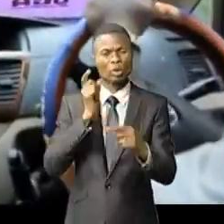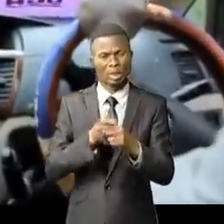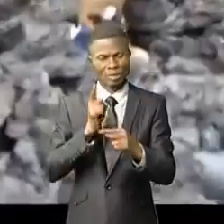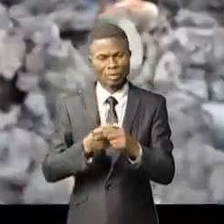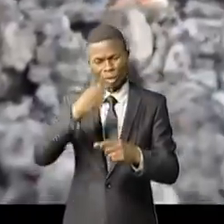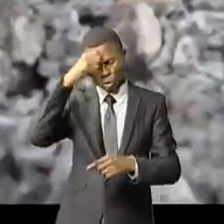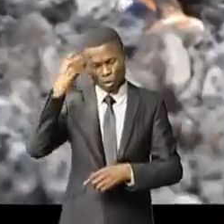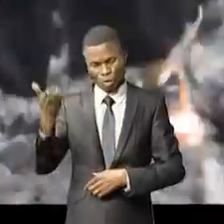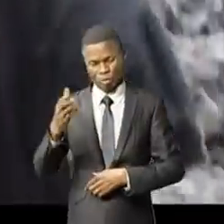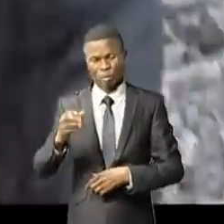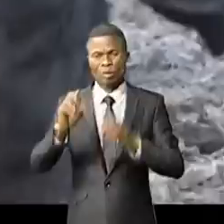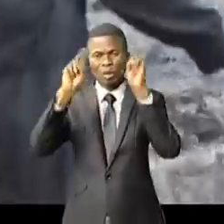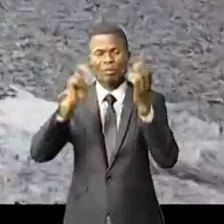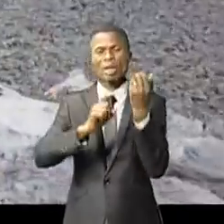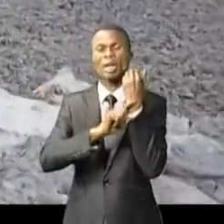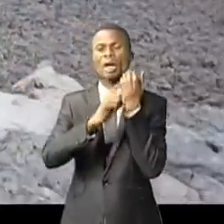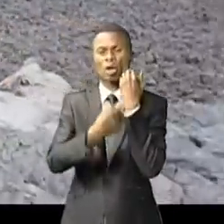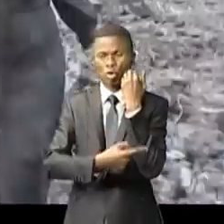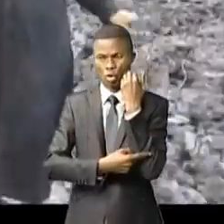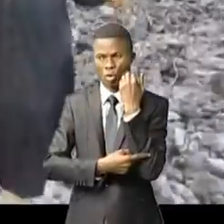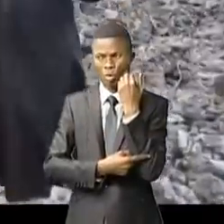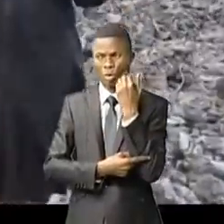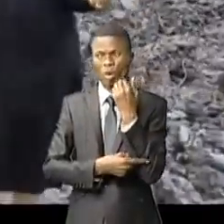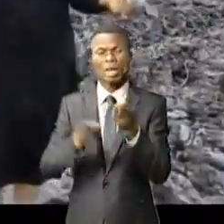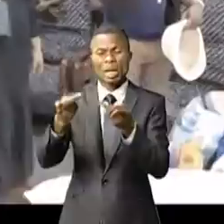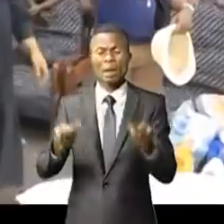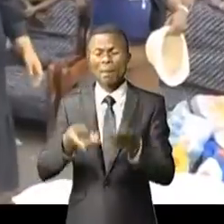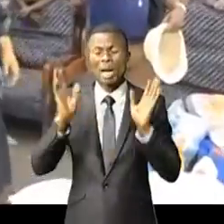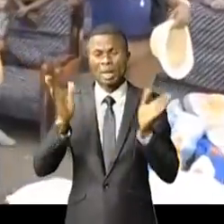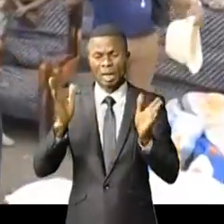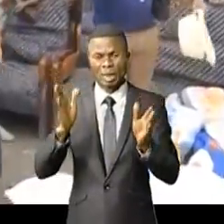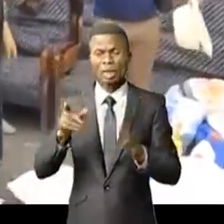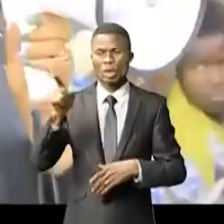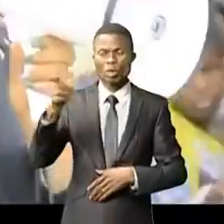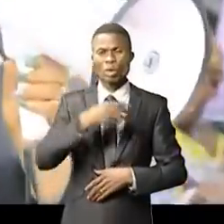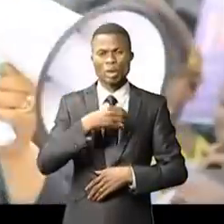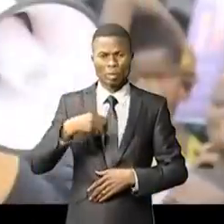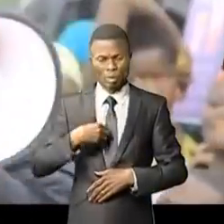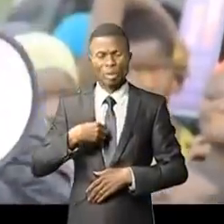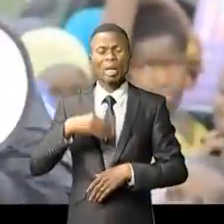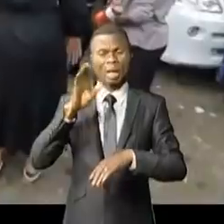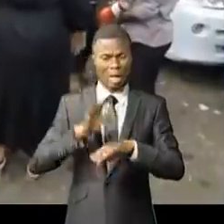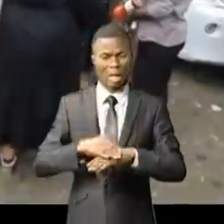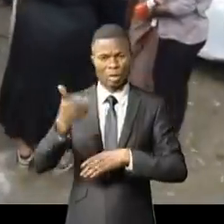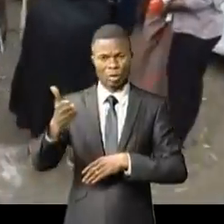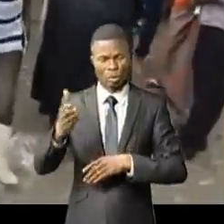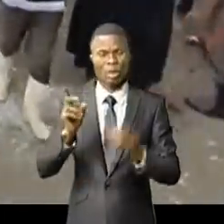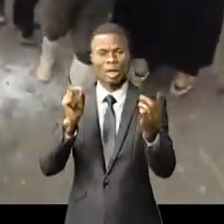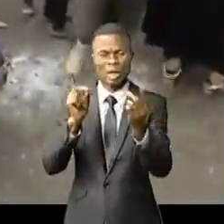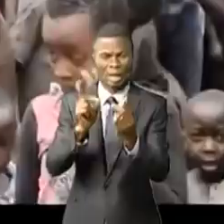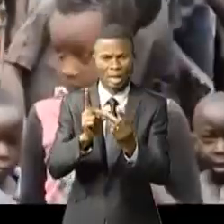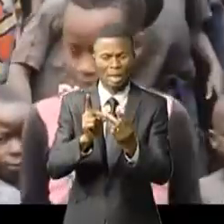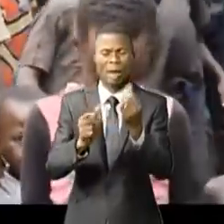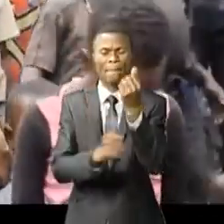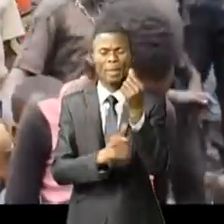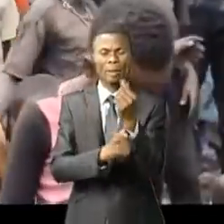Comme ici à Goma dans le Nord Kivu, dans cette zone extrêmement rouge. Asimanda a bravé la peur et est allé à la rencontre des